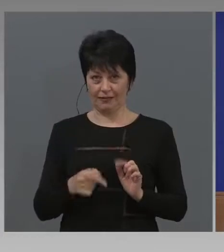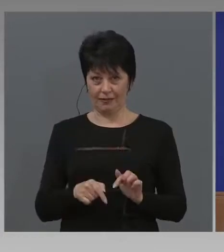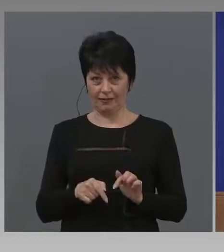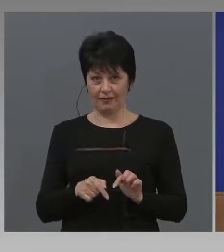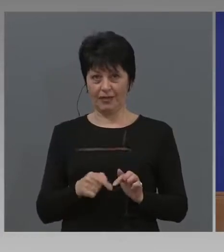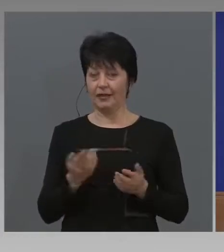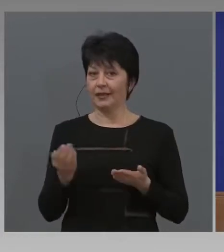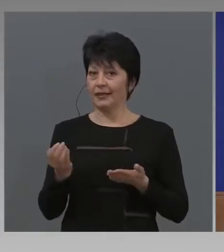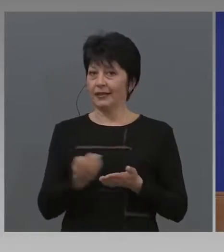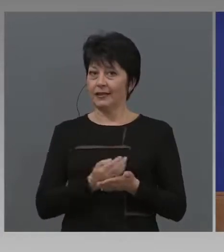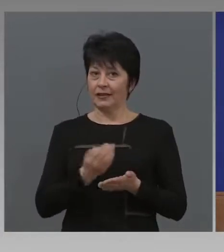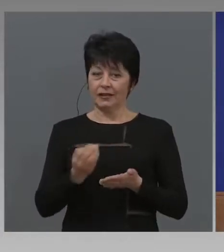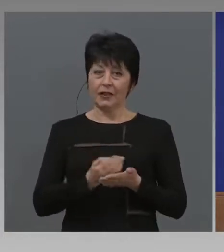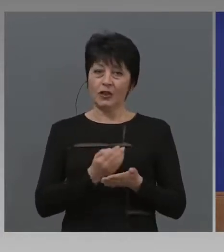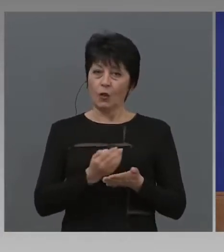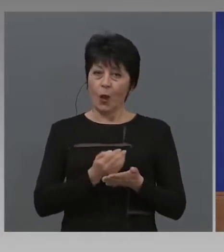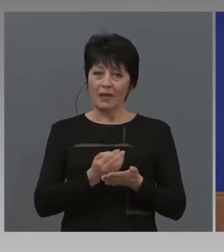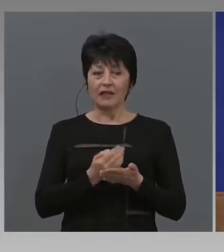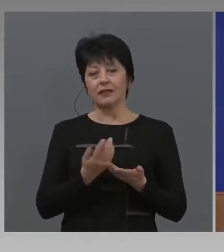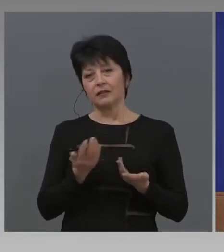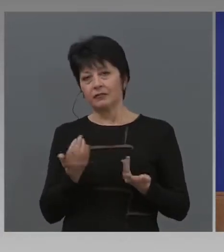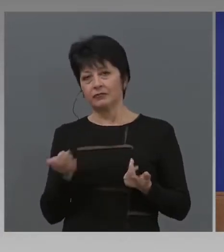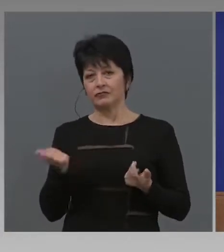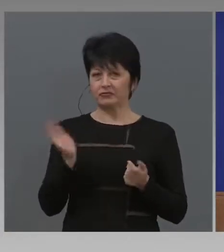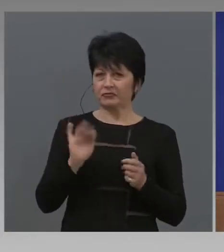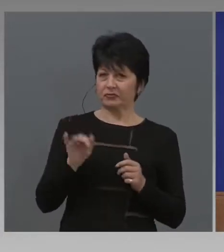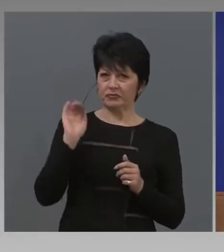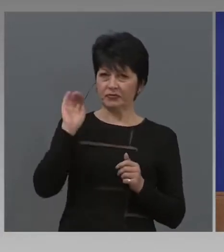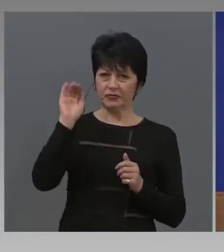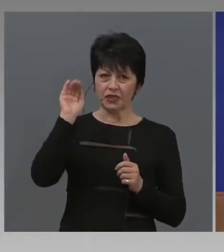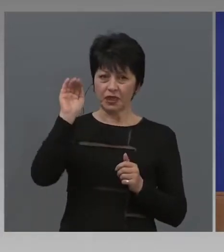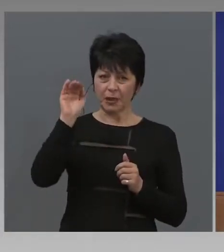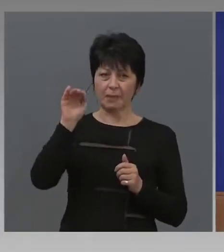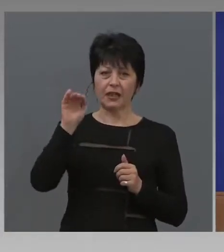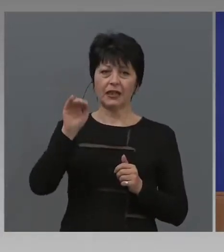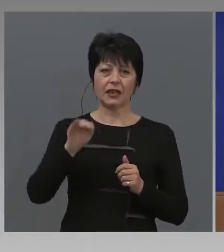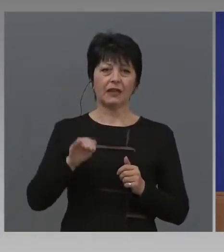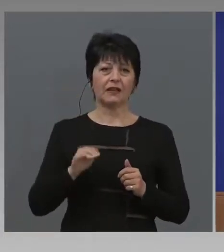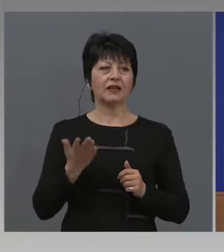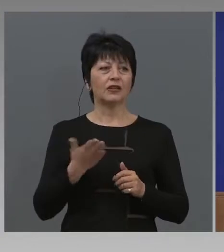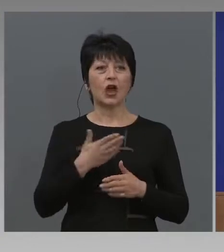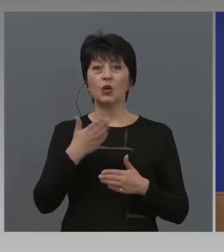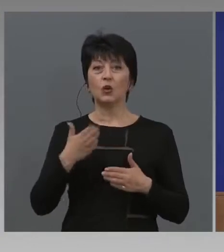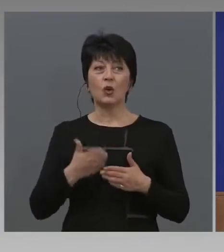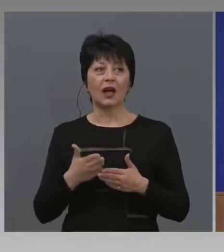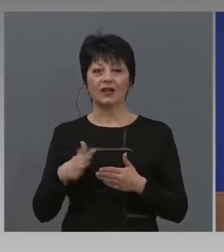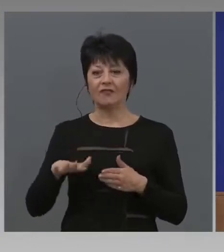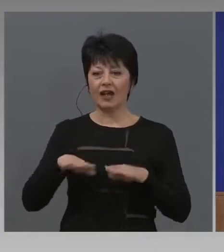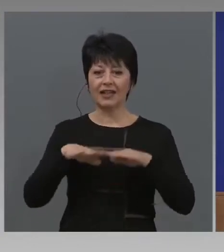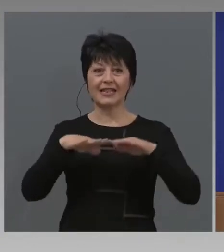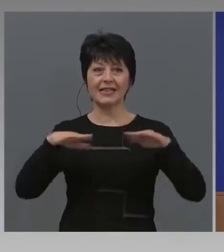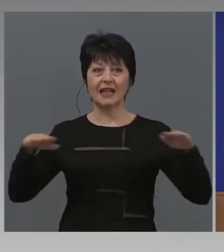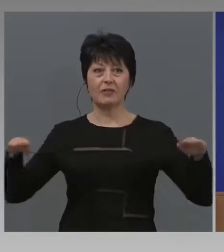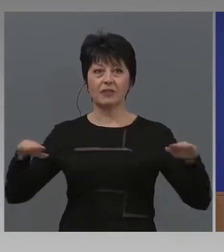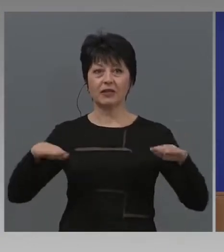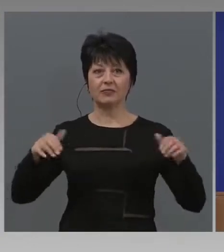економиките ни ще бъдат до каква степен разрушени.